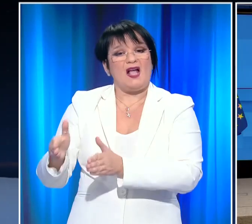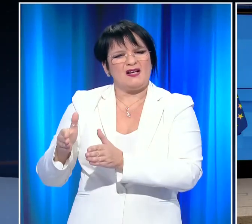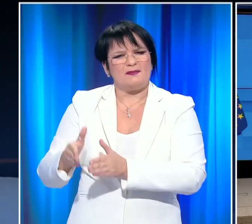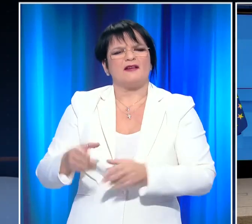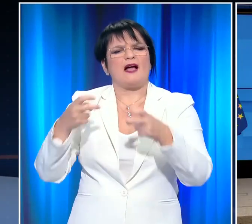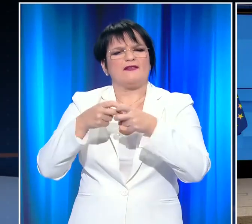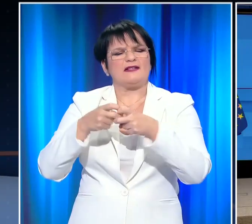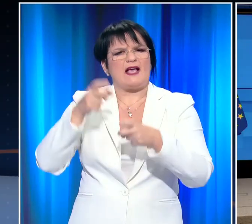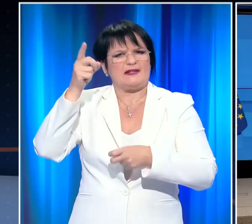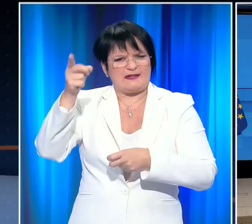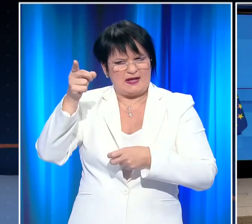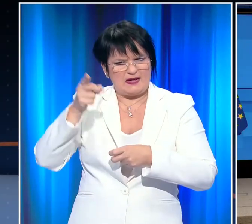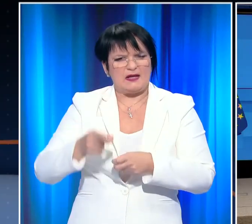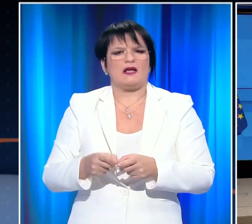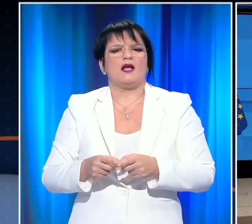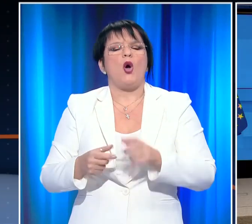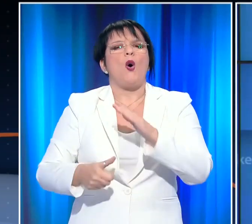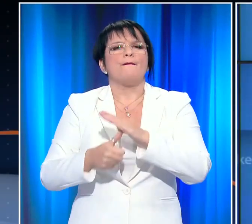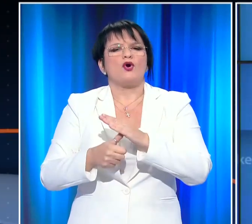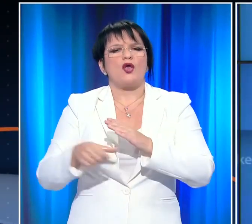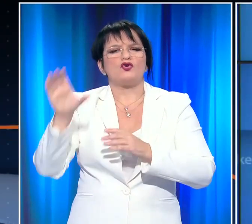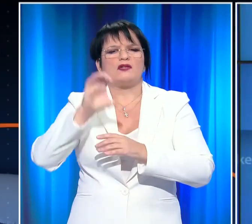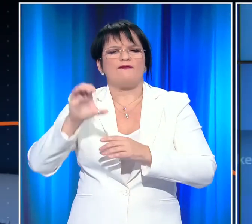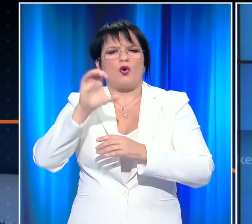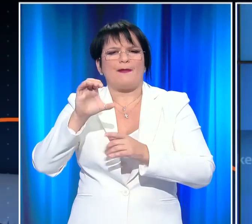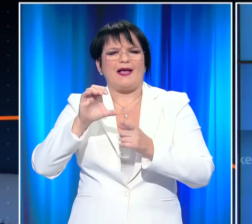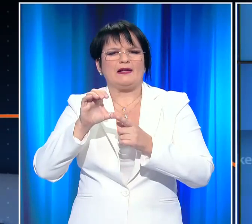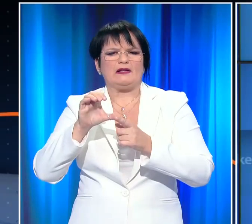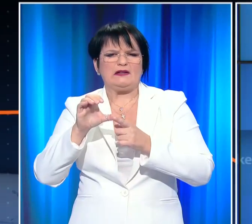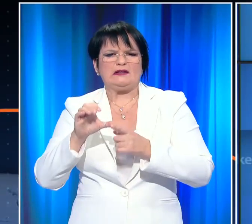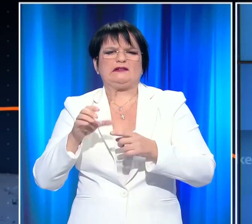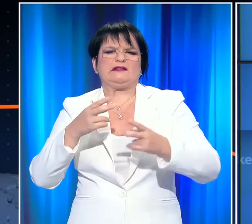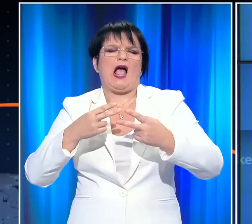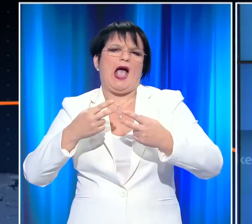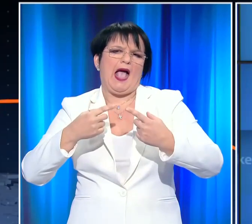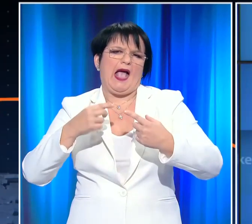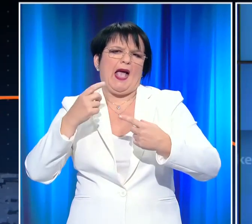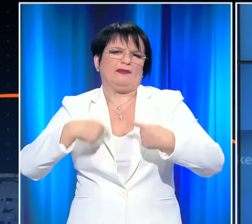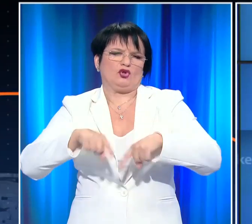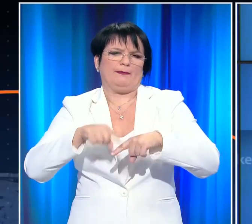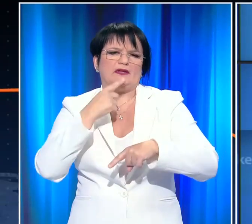Τουρκία στις Βρυξέλλες ήταν αυτή του Ζωζέ Μπορέλ που αναφέρθηκε στις τουρκοευρωπαϊκές σχέσεις.